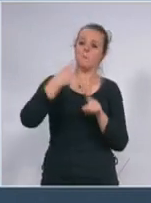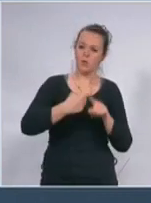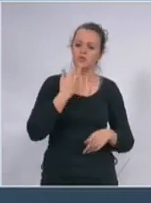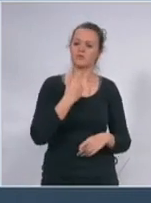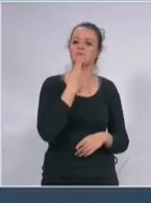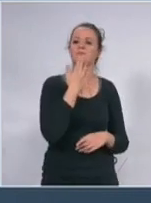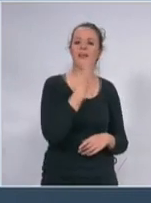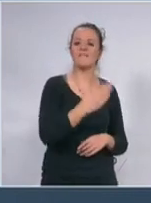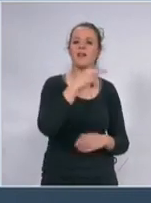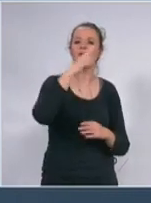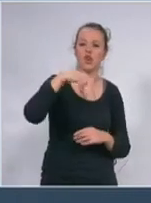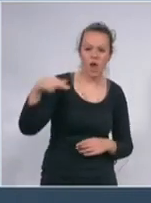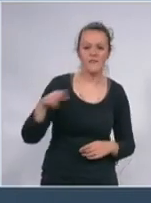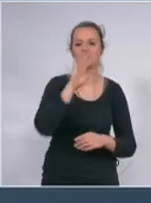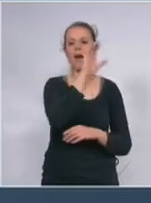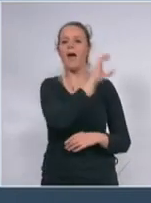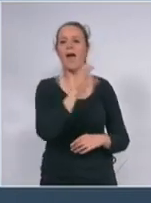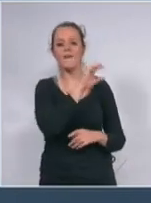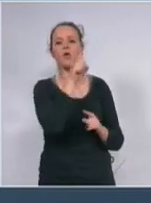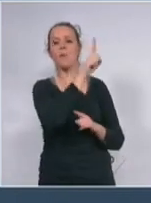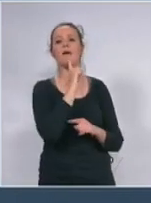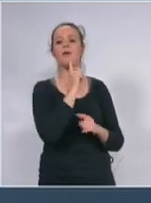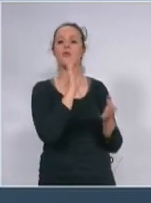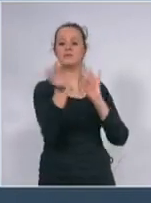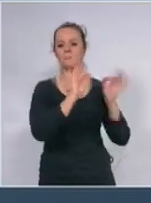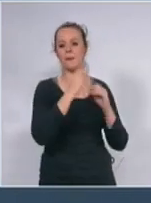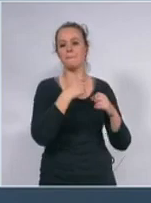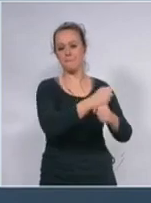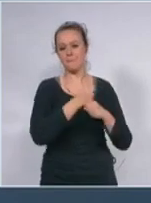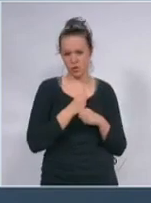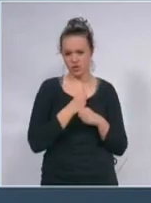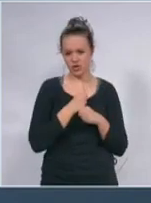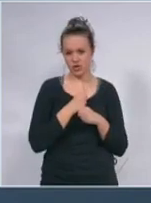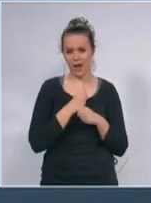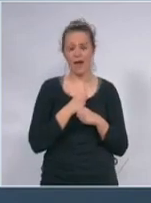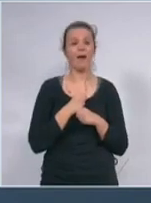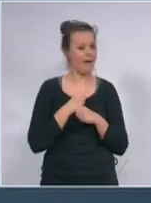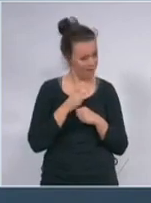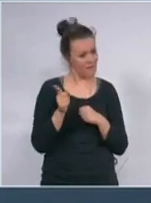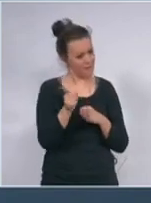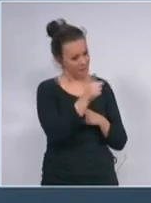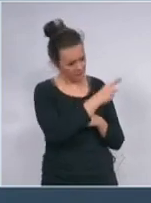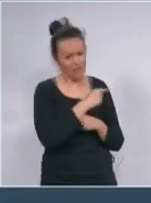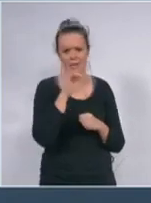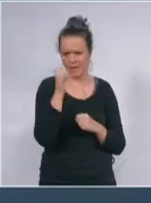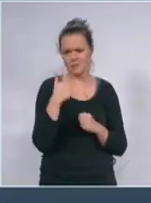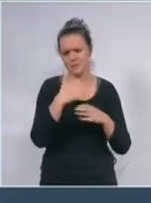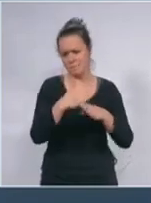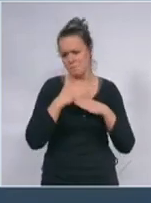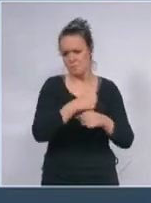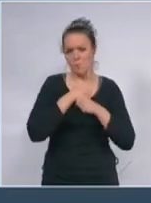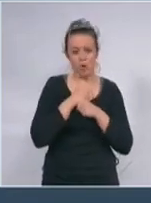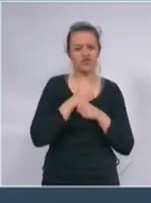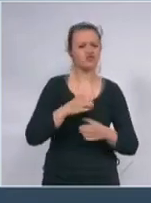Evropljanima, svima drugima koji spremaju podršku ali nam niko toliku podršku nije dao kao što su Kinezi i čekam da vidim